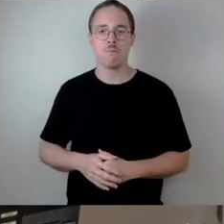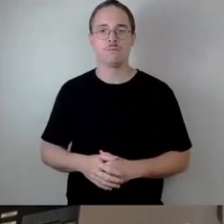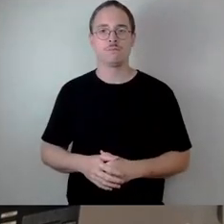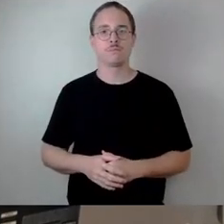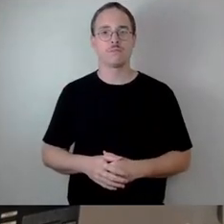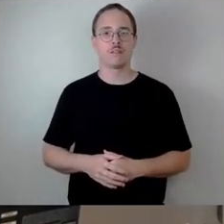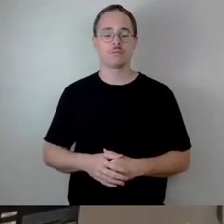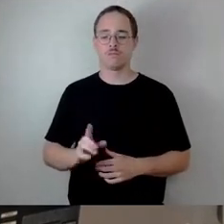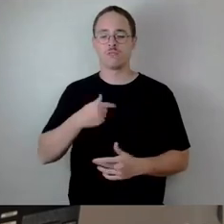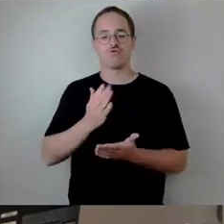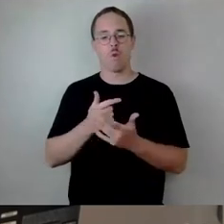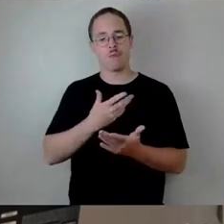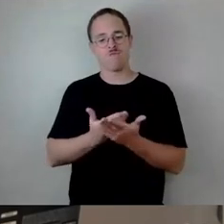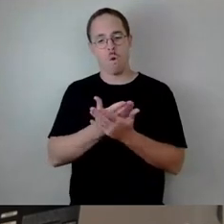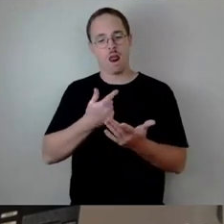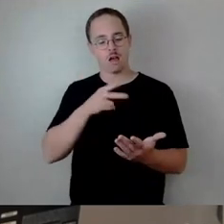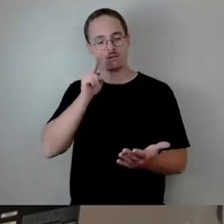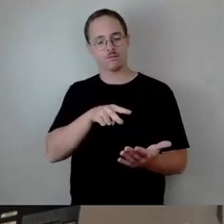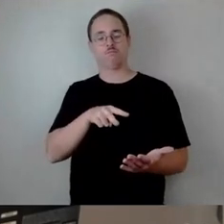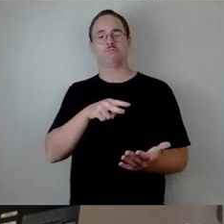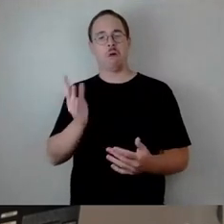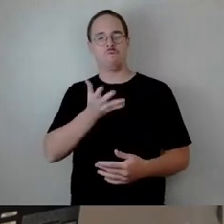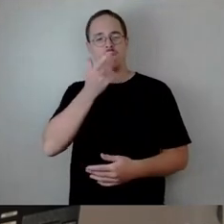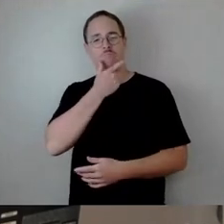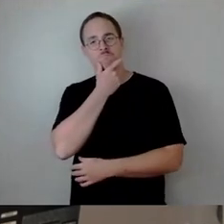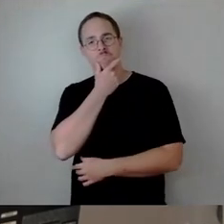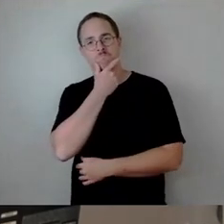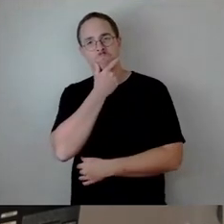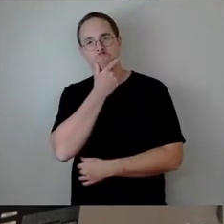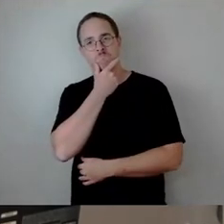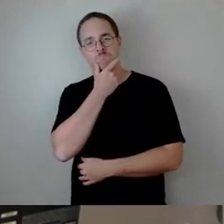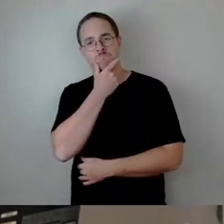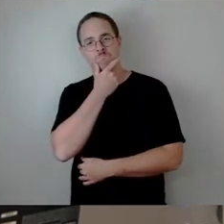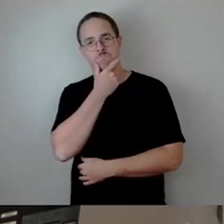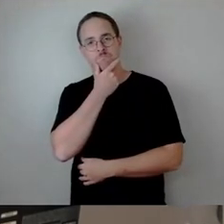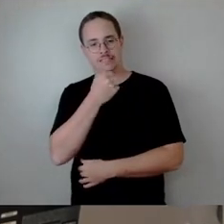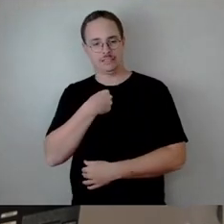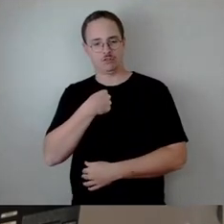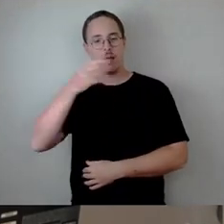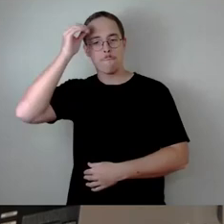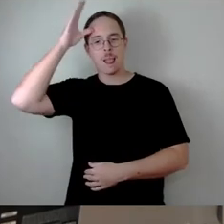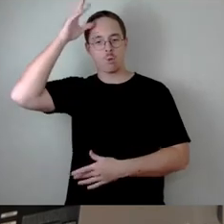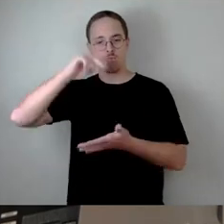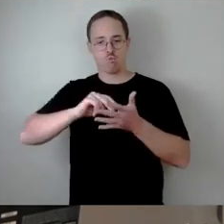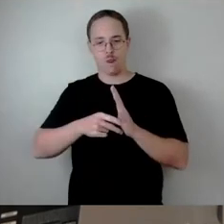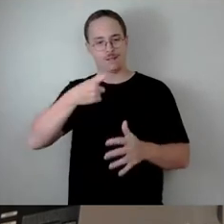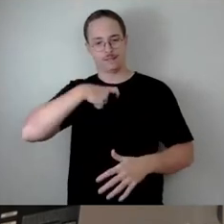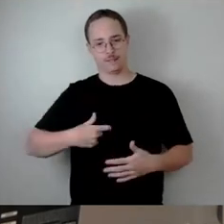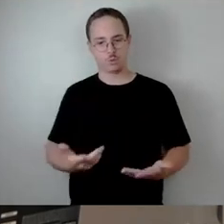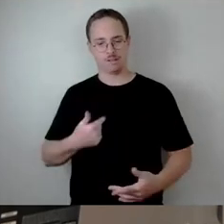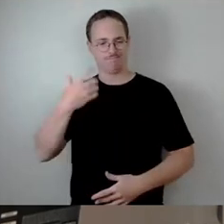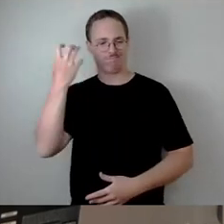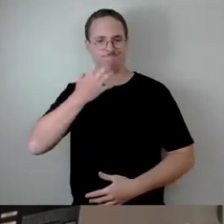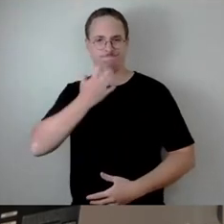Vorlage, und da möchte ich jetzt mal auf ein Detail nochmal eingehen, wo ich mich tatsächlich auch als Bildungspolitikerin sehr ärgere, wenn ich auf